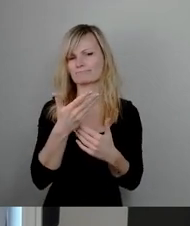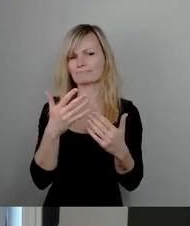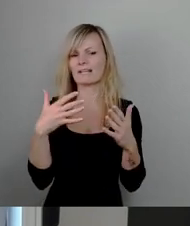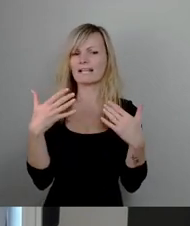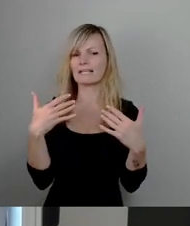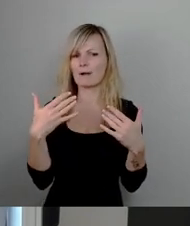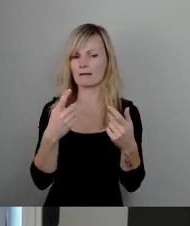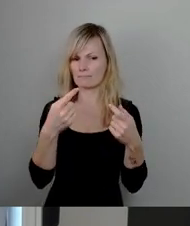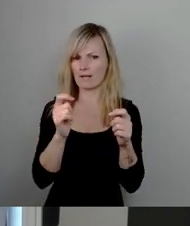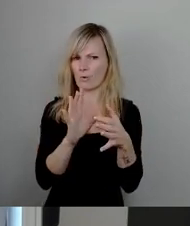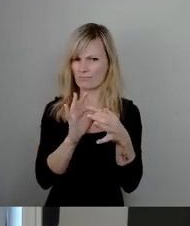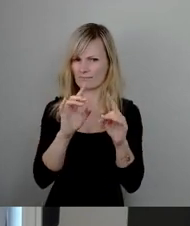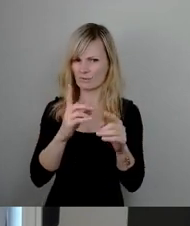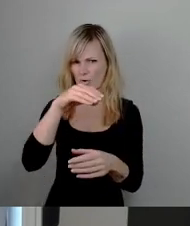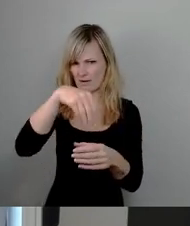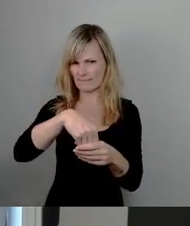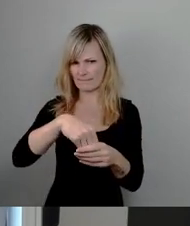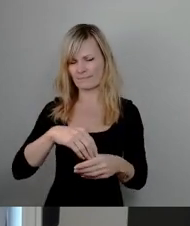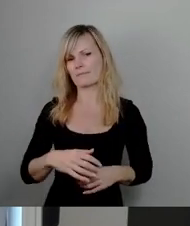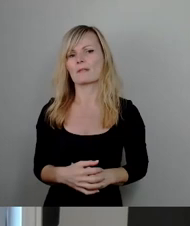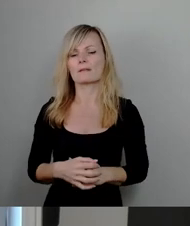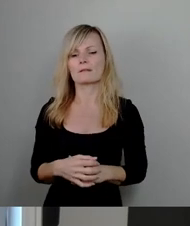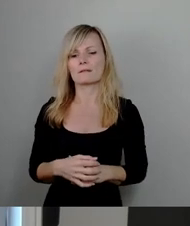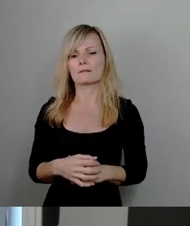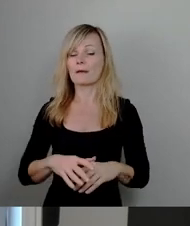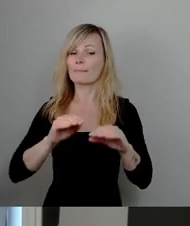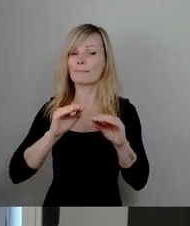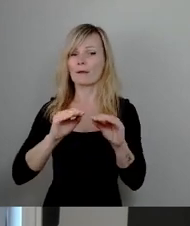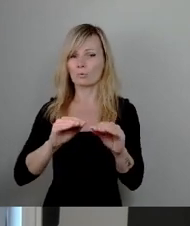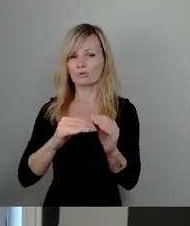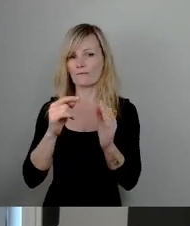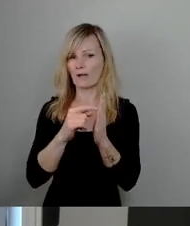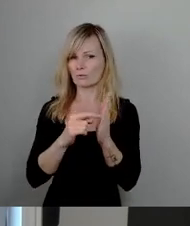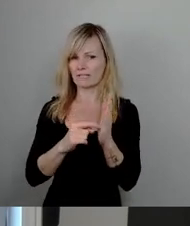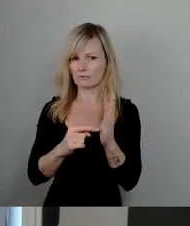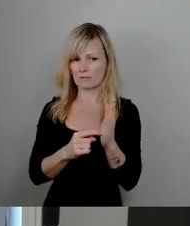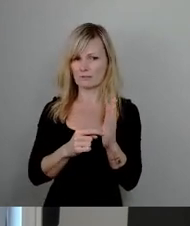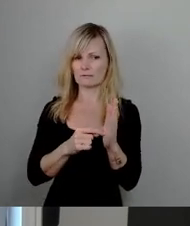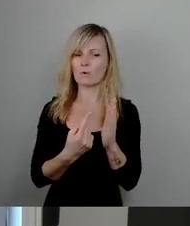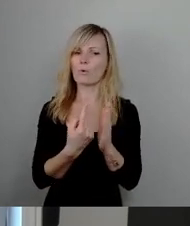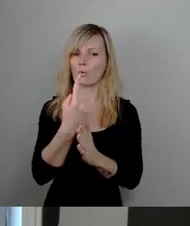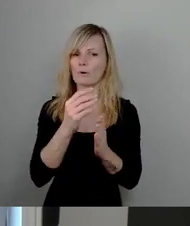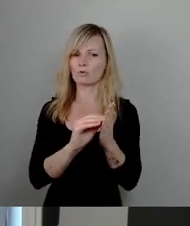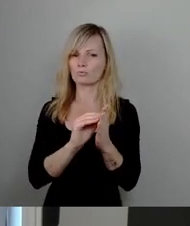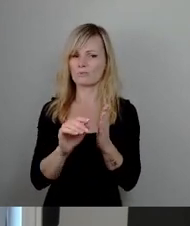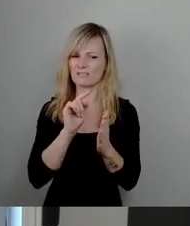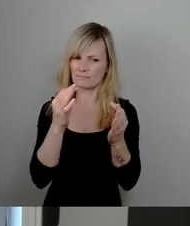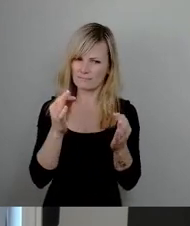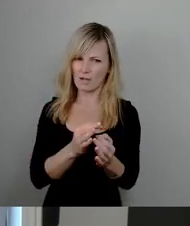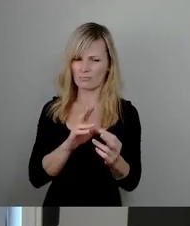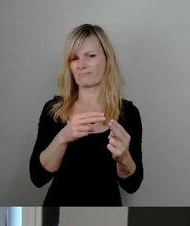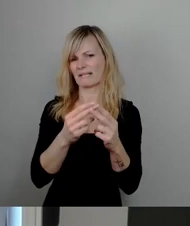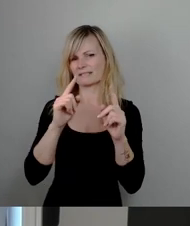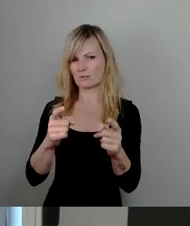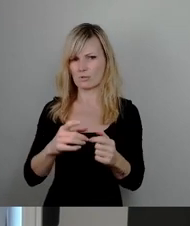Planung einen Bau vor, der auch den pädagogischen Voraussetzungen, die diese Oberschule so dringend braucht, gerecht wird. Das bedeutet